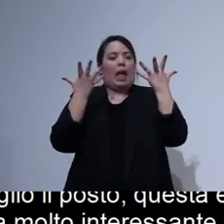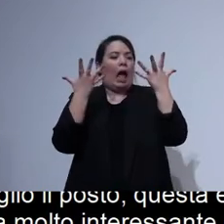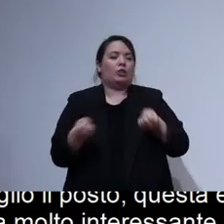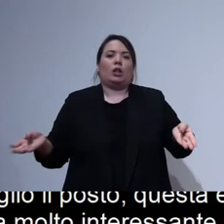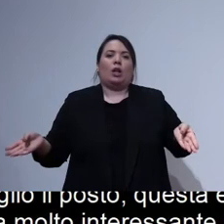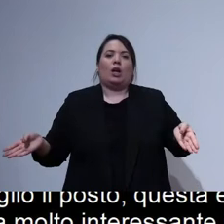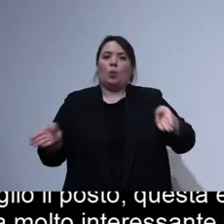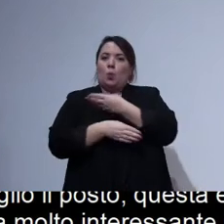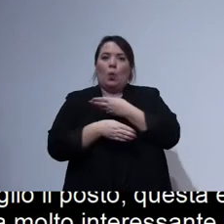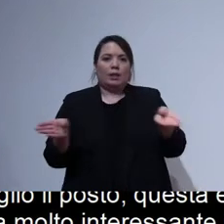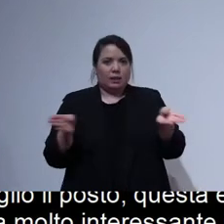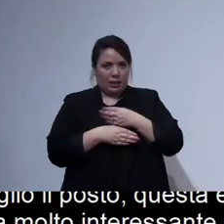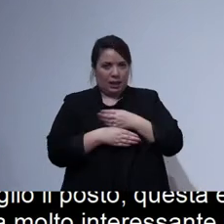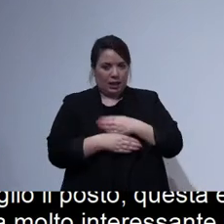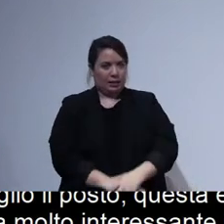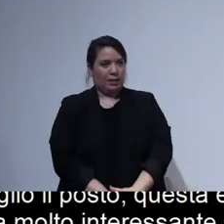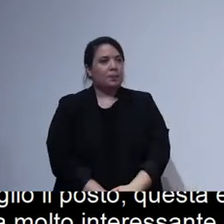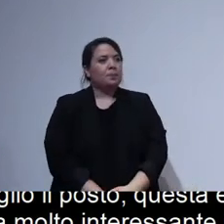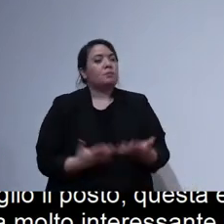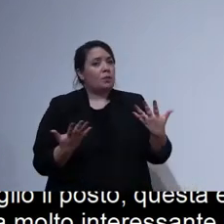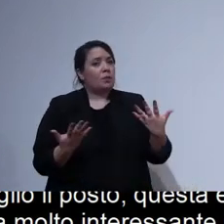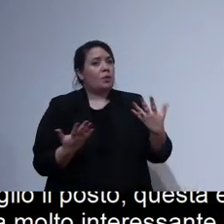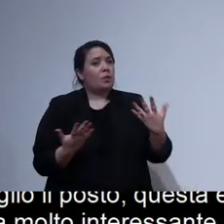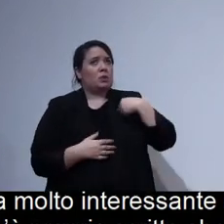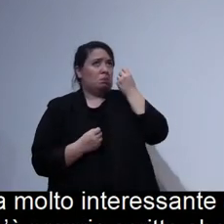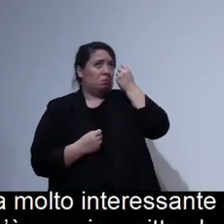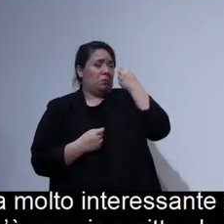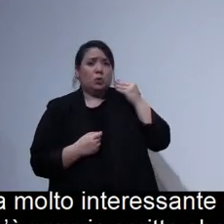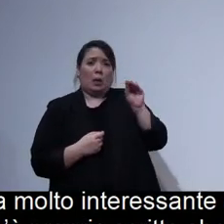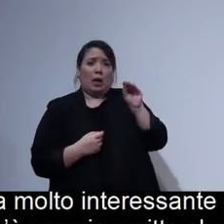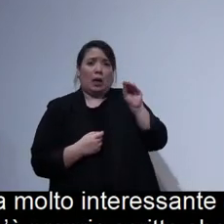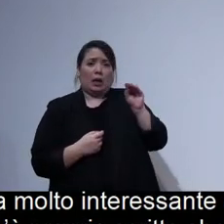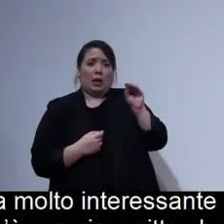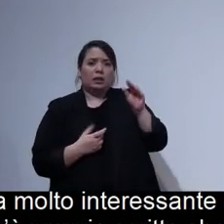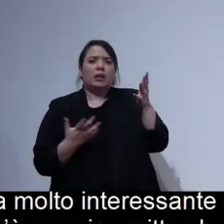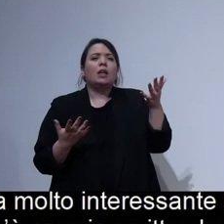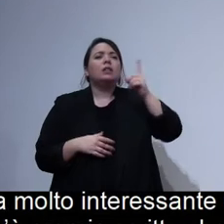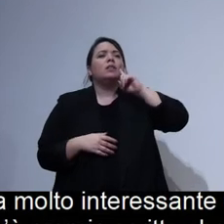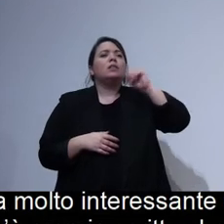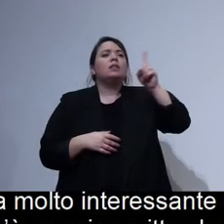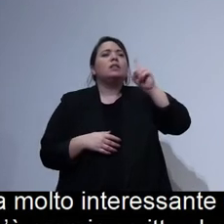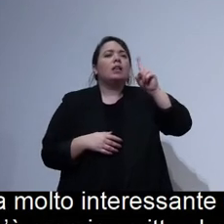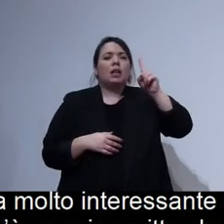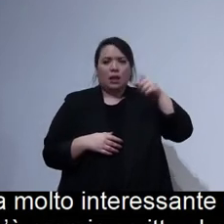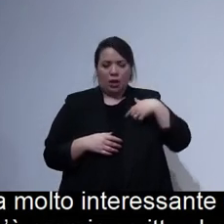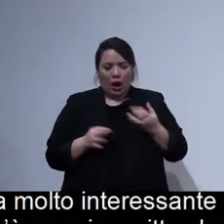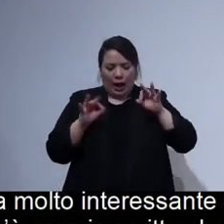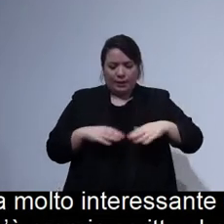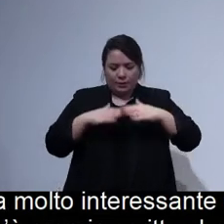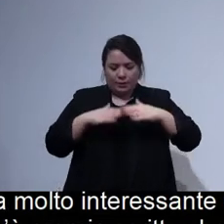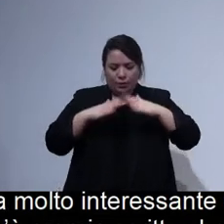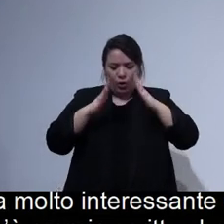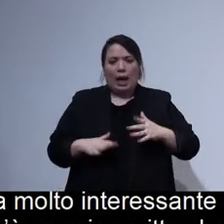dall'host da tutti gli host la domanda che vi faccio è cosa succede se io mi presento